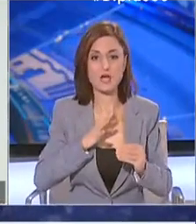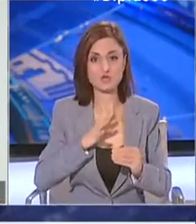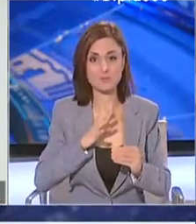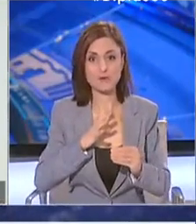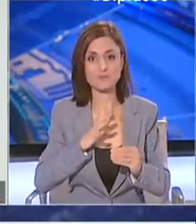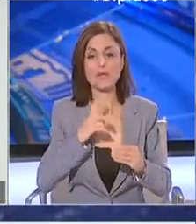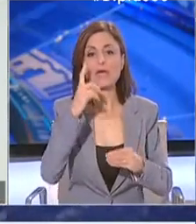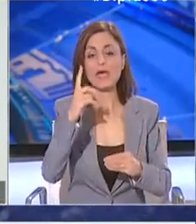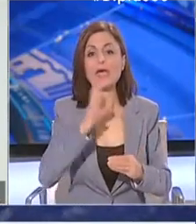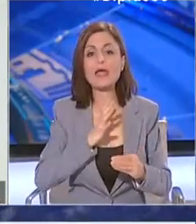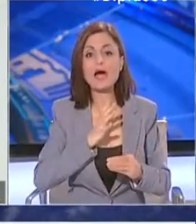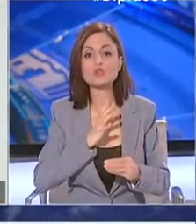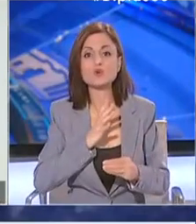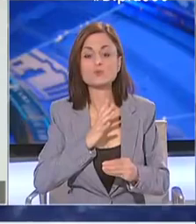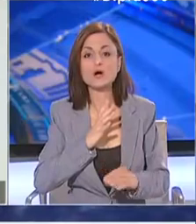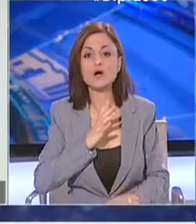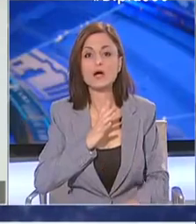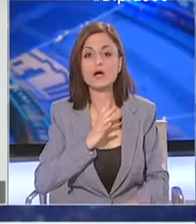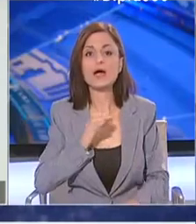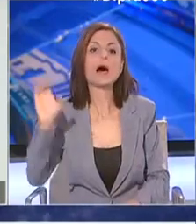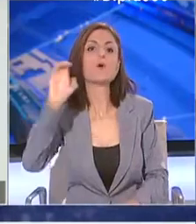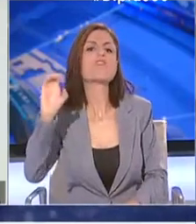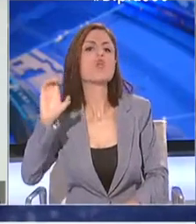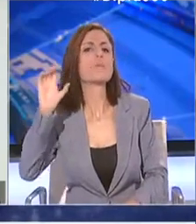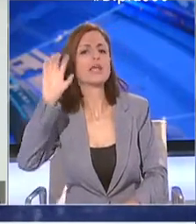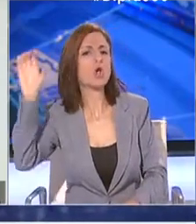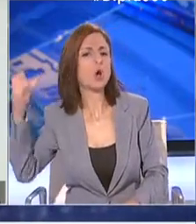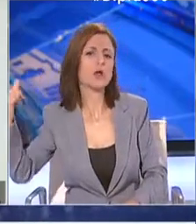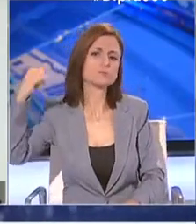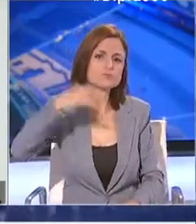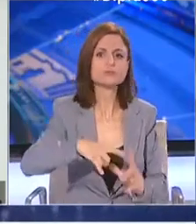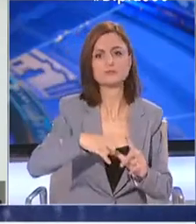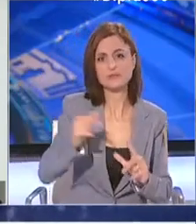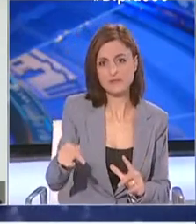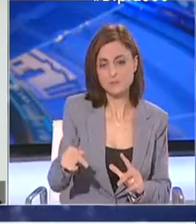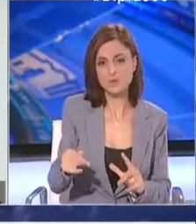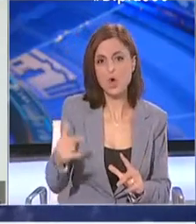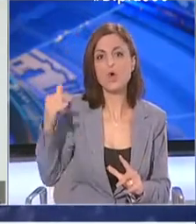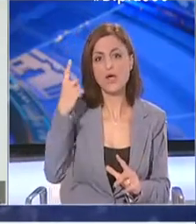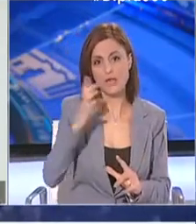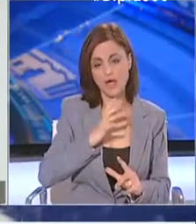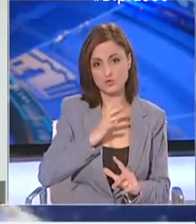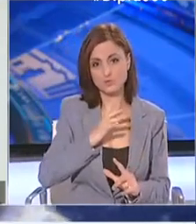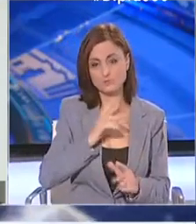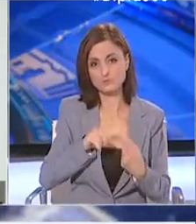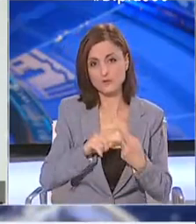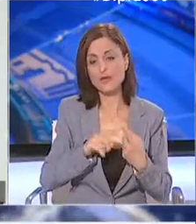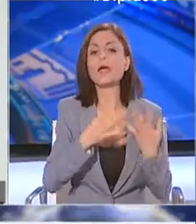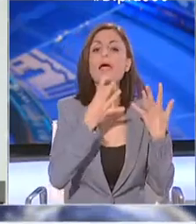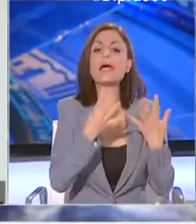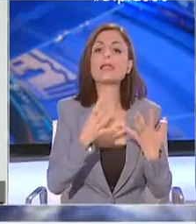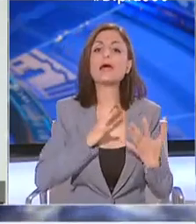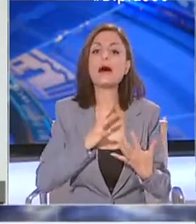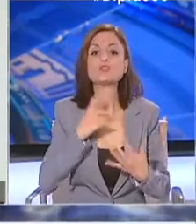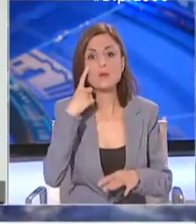άτομο επέστρεψε από μια ευρωπαϊκή χώρα, άρα θεωρείται εισαγόμενη λίμωξη. Εννέα άτομα